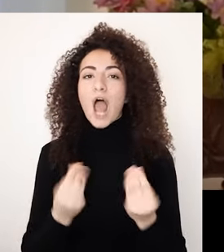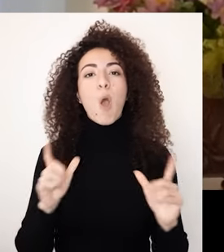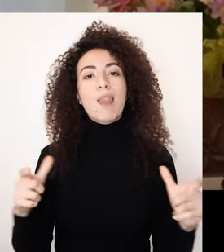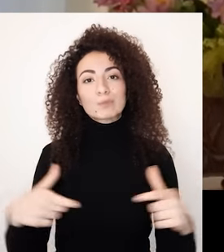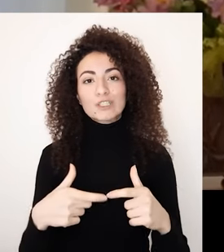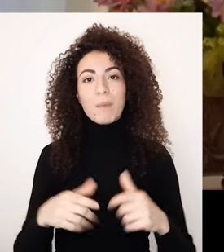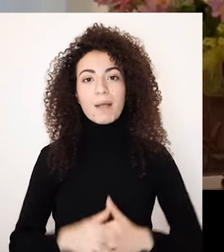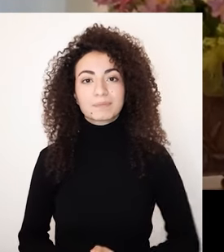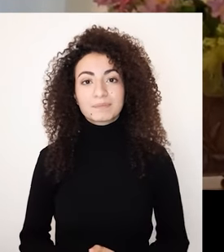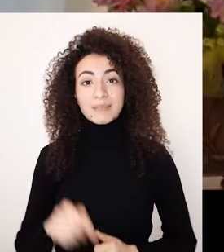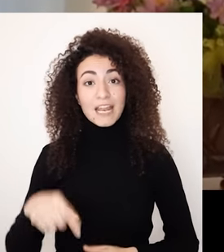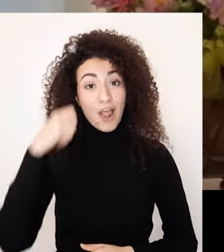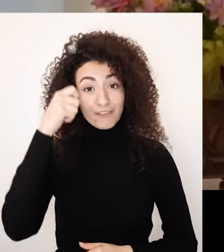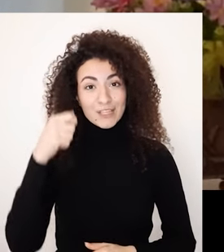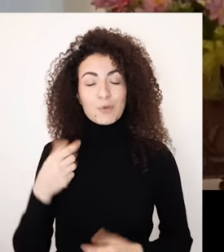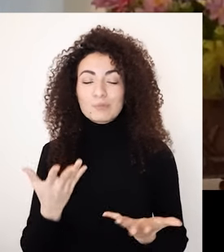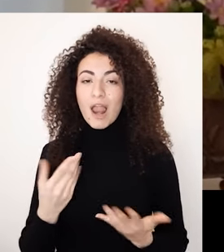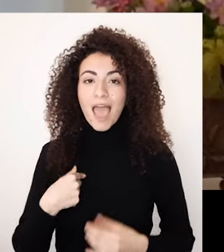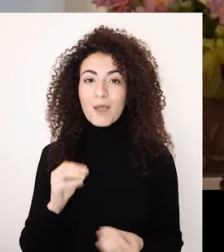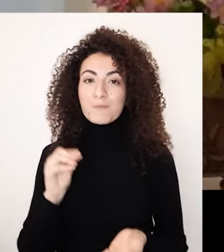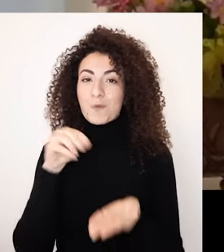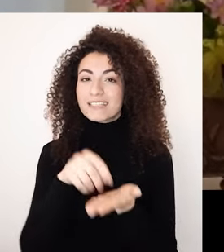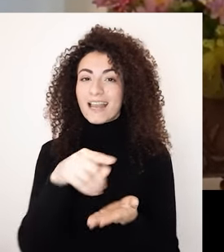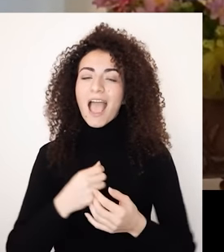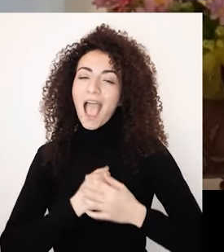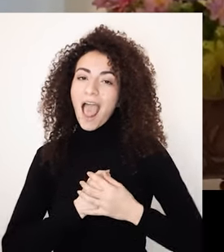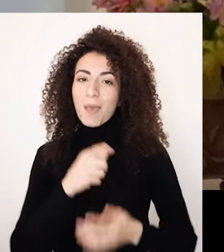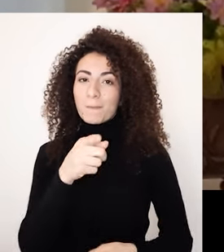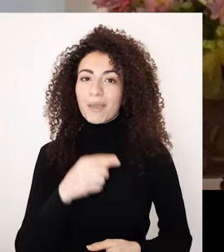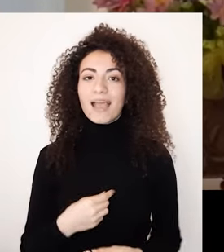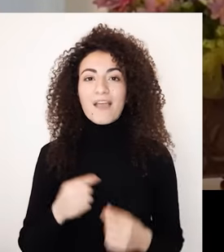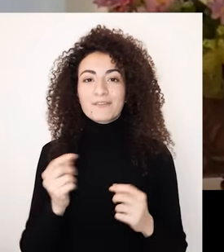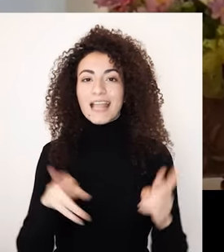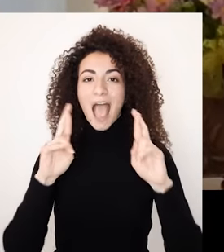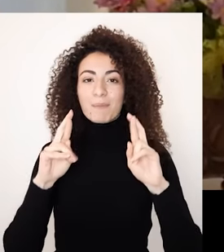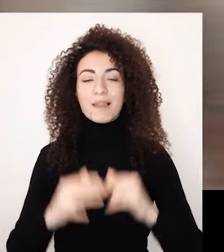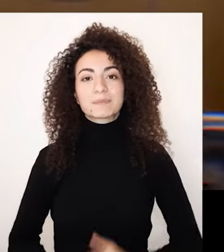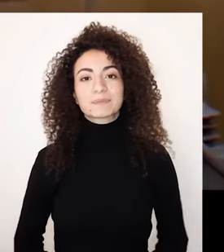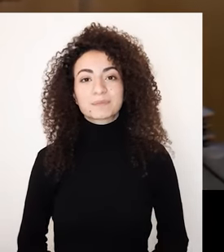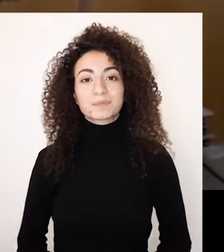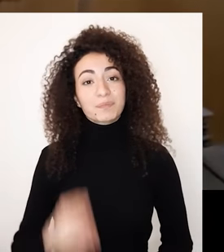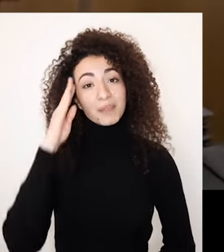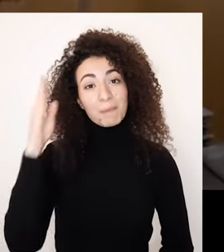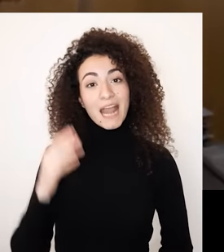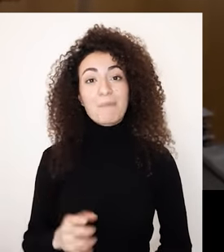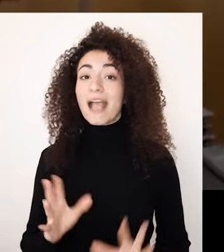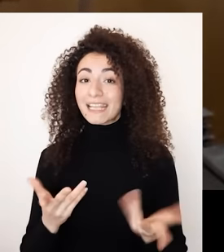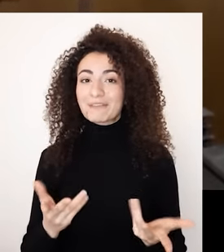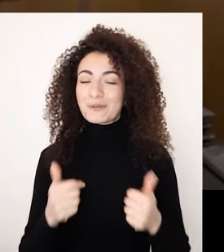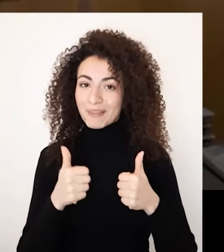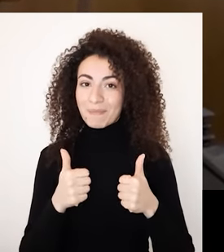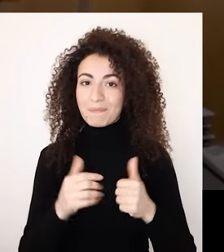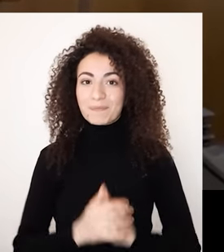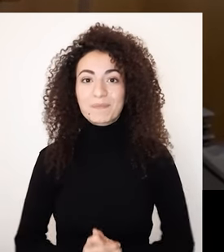بمجتمعك مشا الله عبر هالفيديو كون قدرت اترك بقلوبكن فسحة أمل وفرح صغيرة سلام كيف